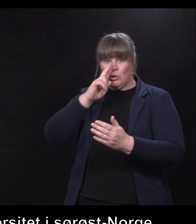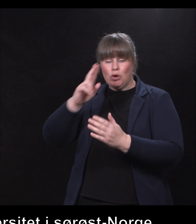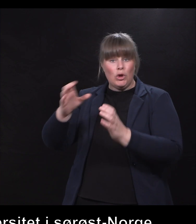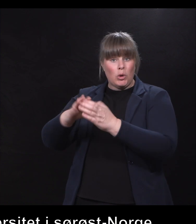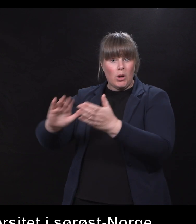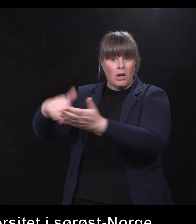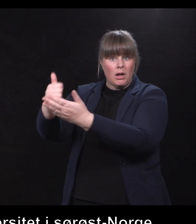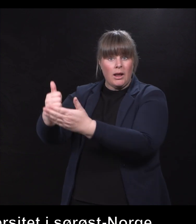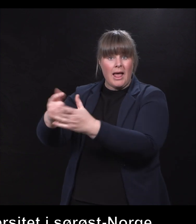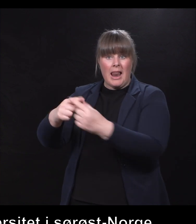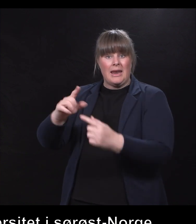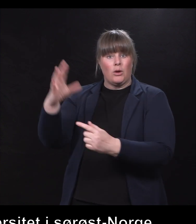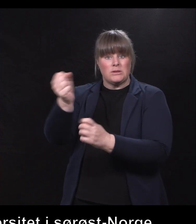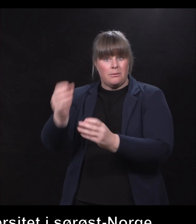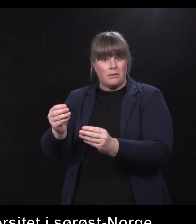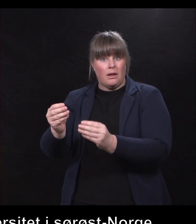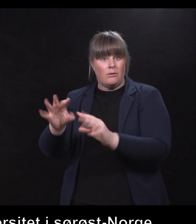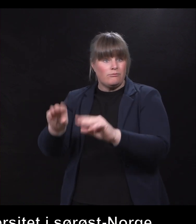konseptet til andre utdanninger?